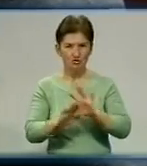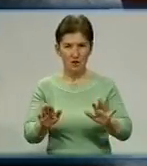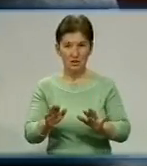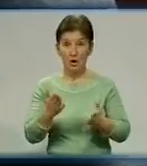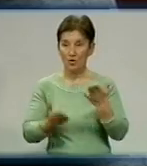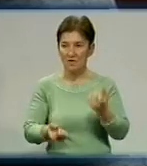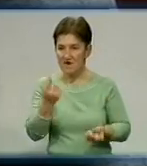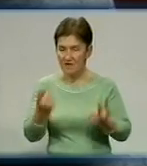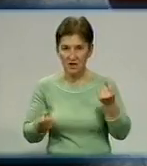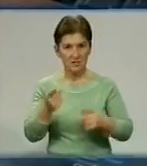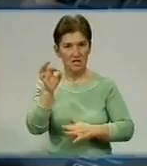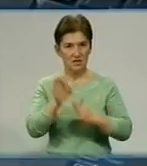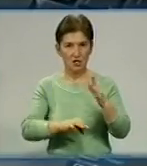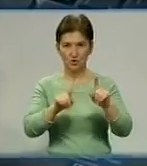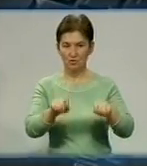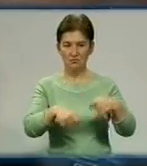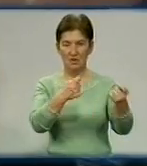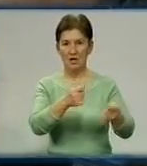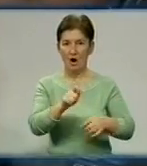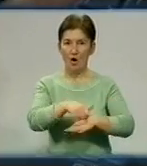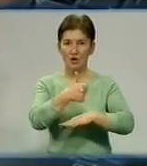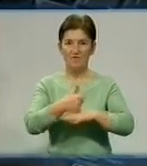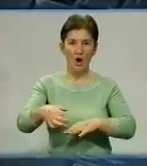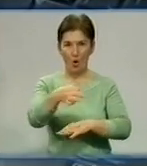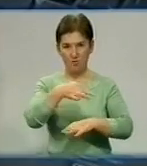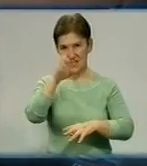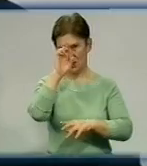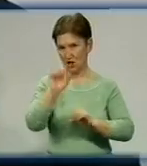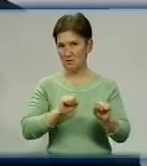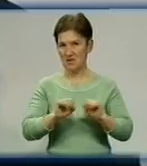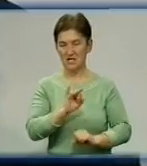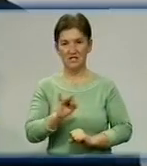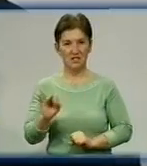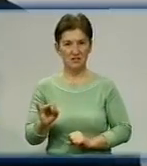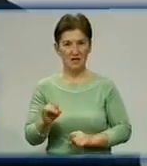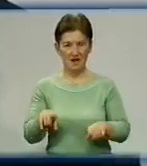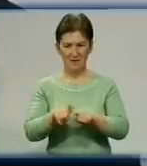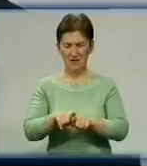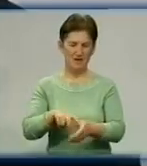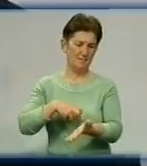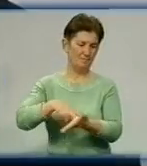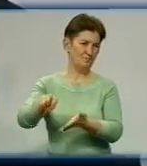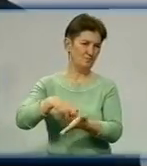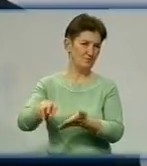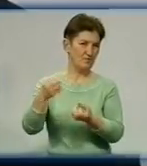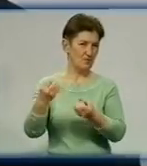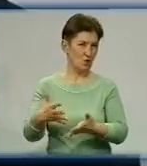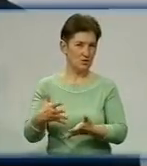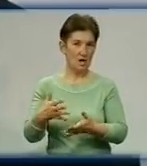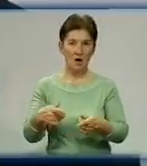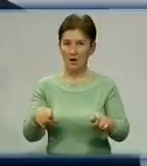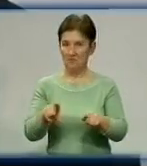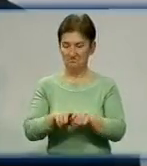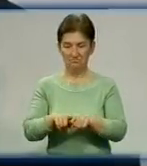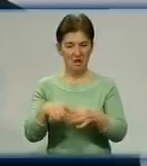їх виявляють, одразу передають на розгляд голові обладшадміністрації Андрію Ніколаєнку. Дані відписки не допускаються і подобні відповіди